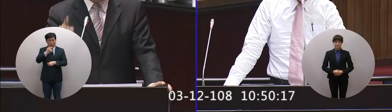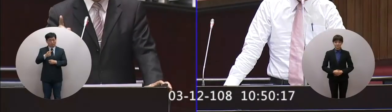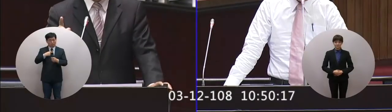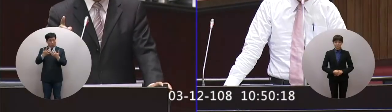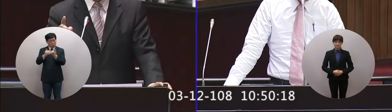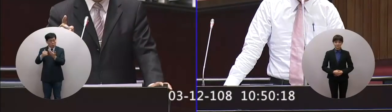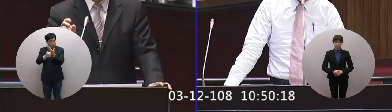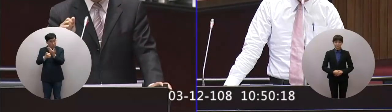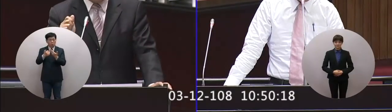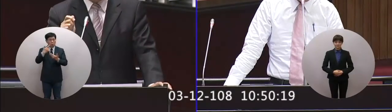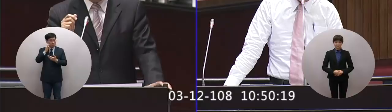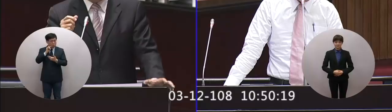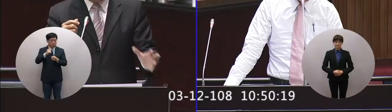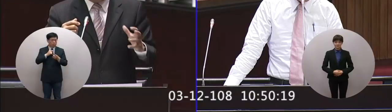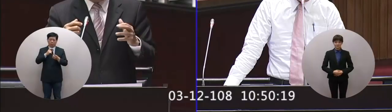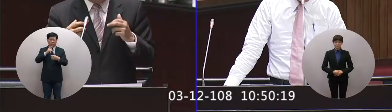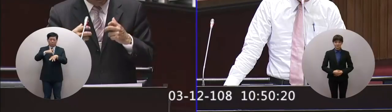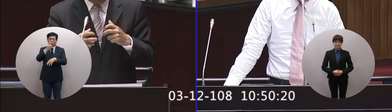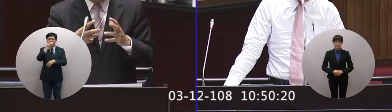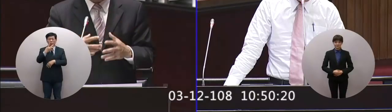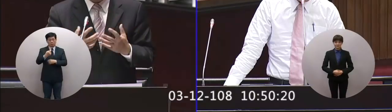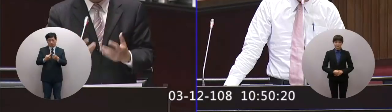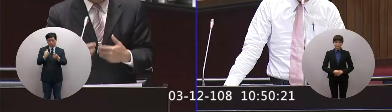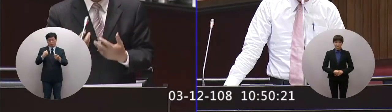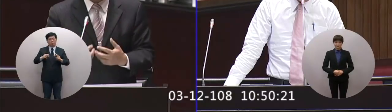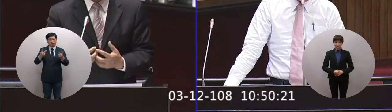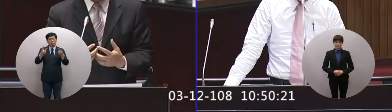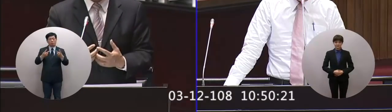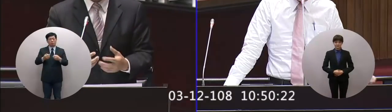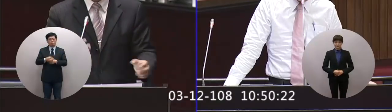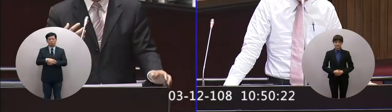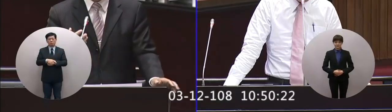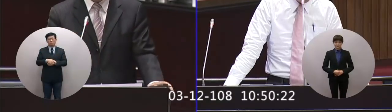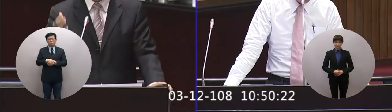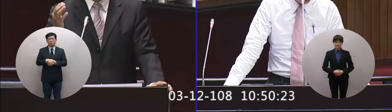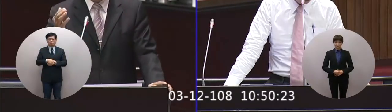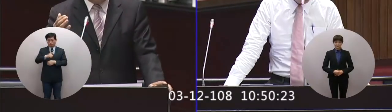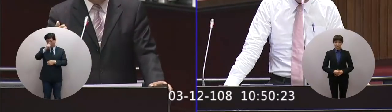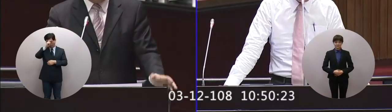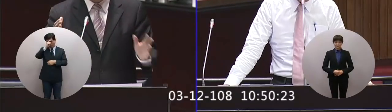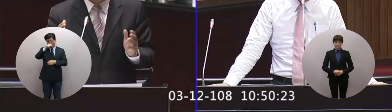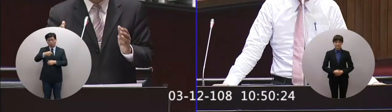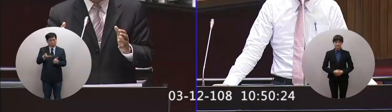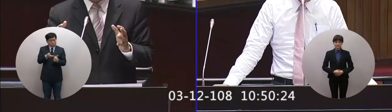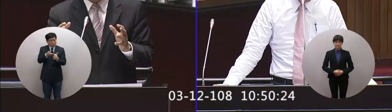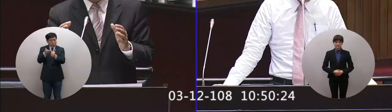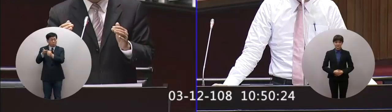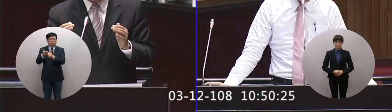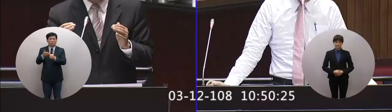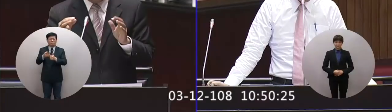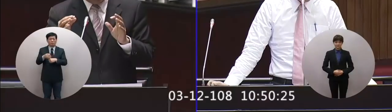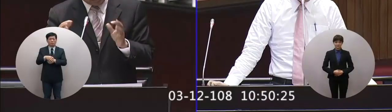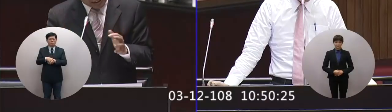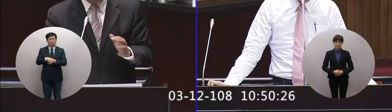心的學生以及他的家長所以在這個去年我們採取了一個方案就是希望培養更多的